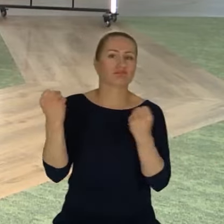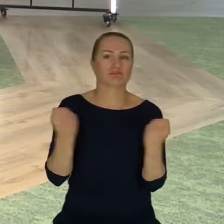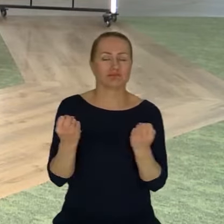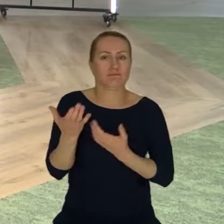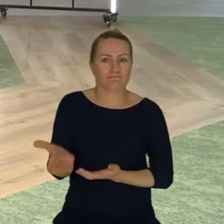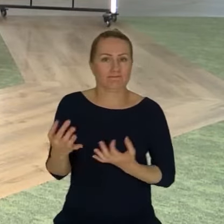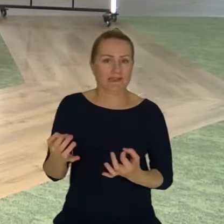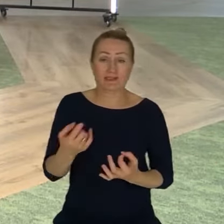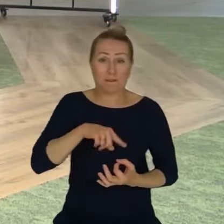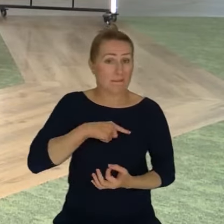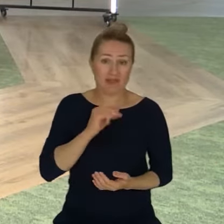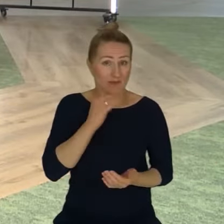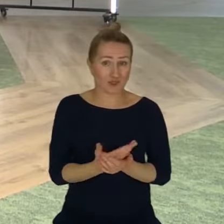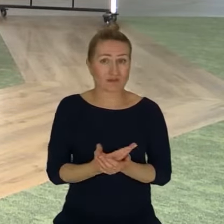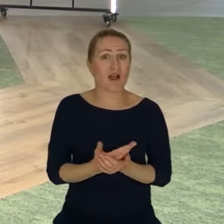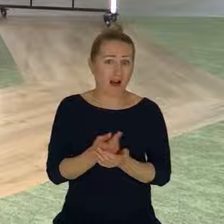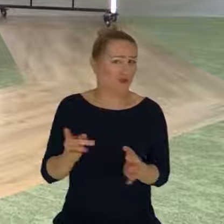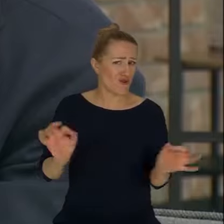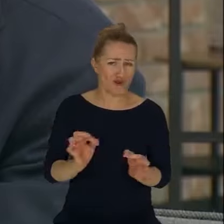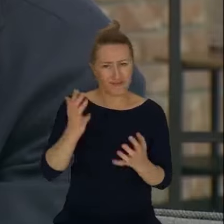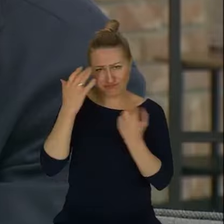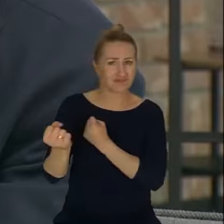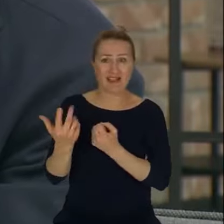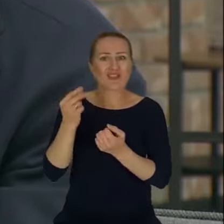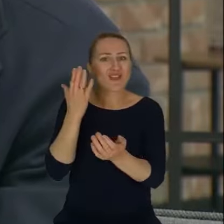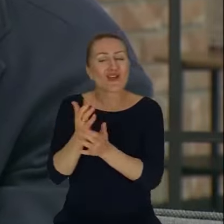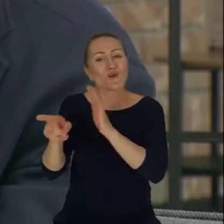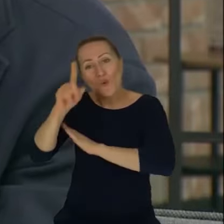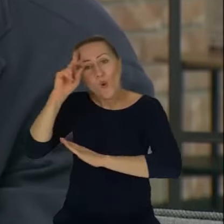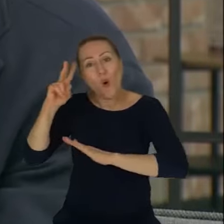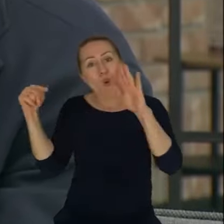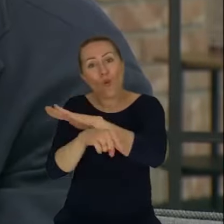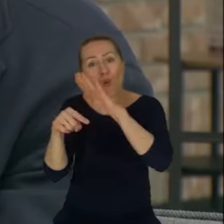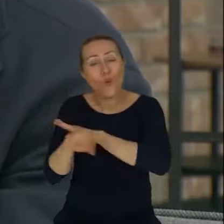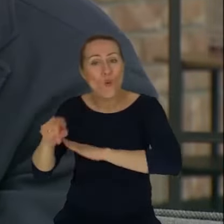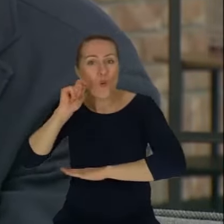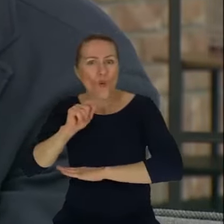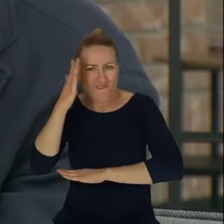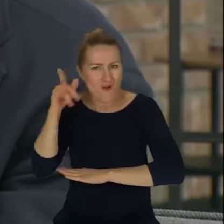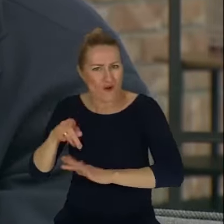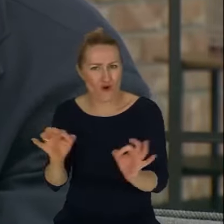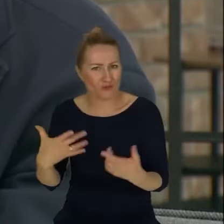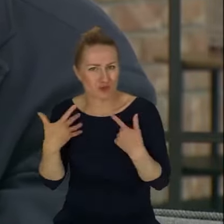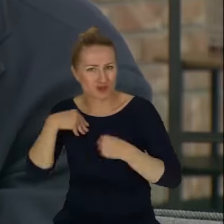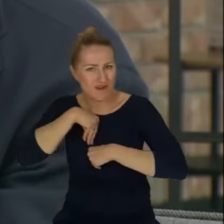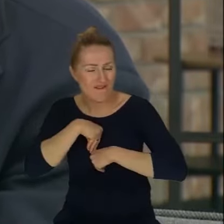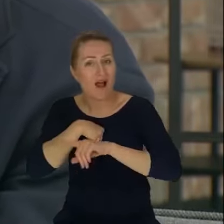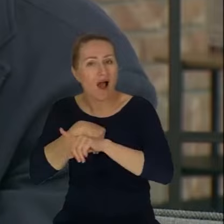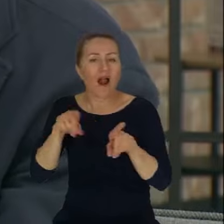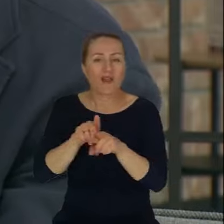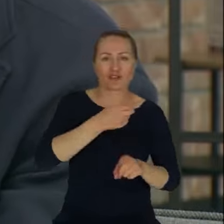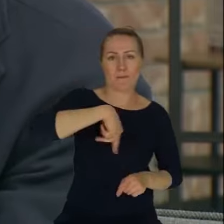do tego, ale ona jest traumą. Nie tylko dla tych, którzy uciekają, dla nich przede wszystkim. Oczywiście to trzeba mieć w pamięci. Ale myślę, że dla nas wszystkich to jest jednak poczucie zagrożenia,